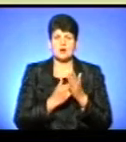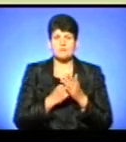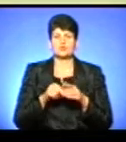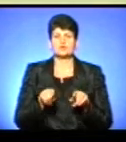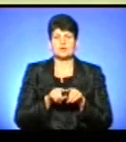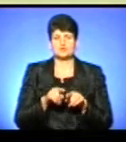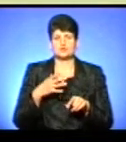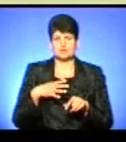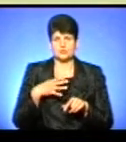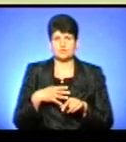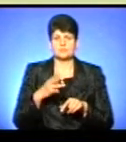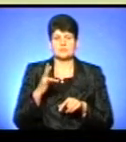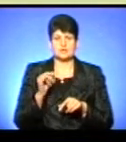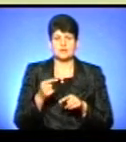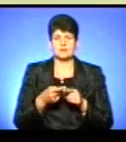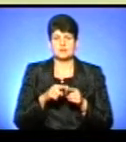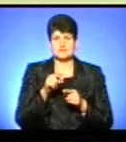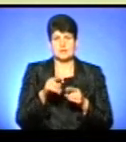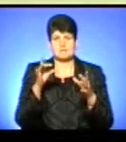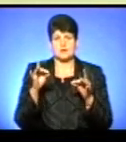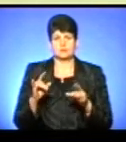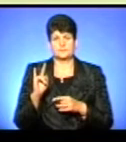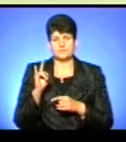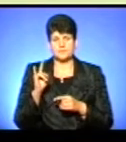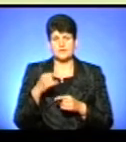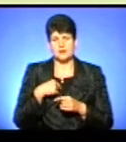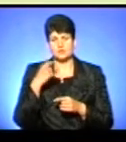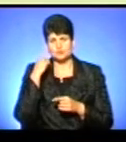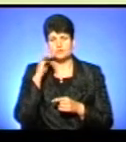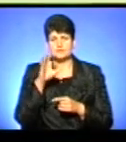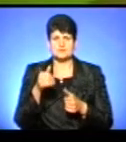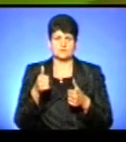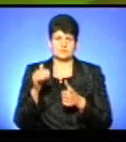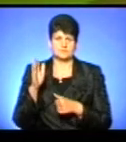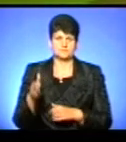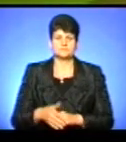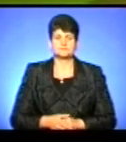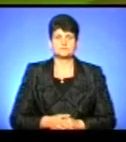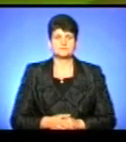то також очікуємо на цей пакунок малюка. Я думаю, що все буде гаразд, все добре.